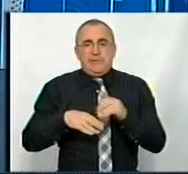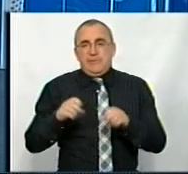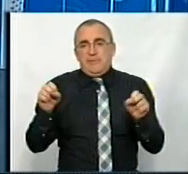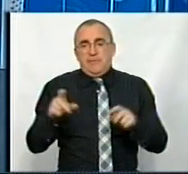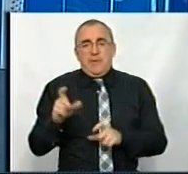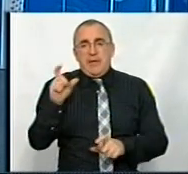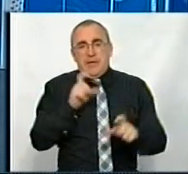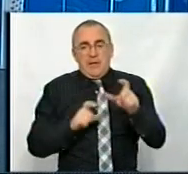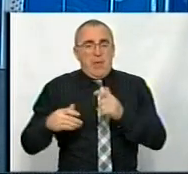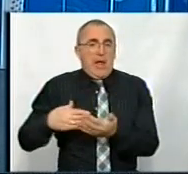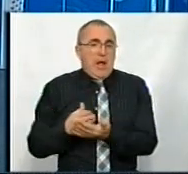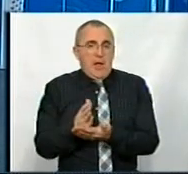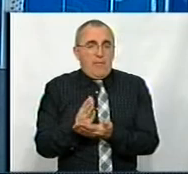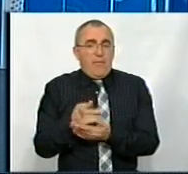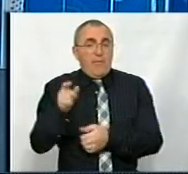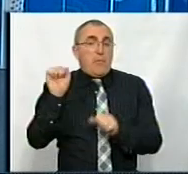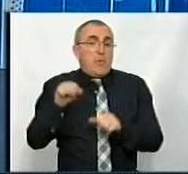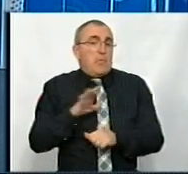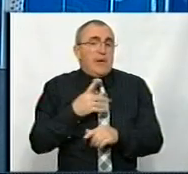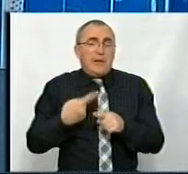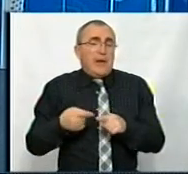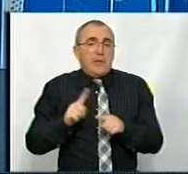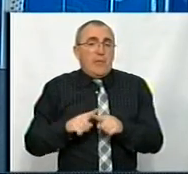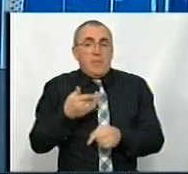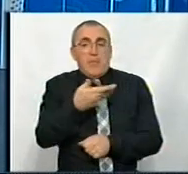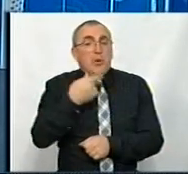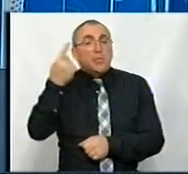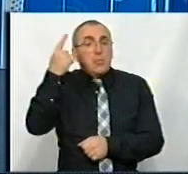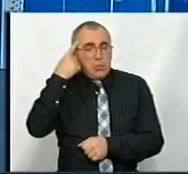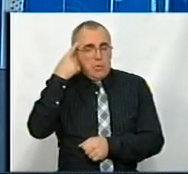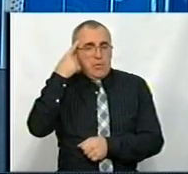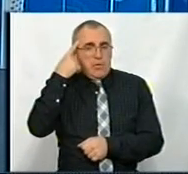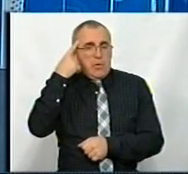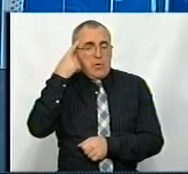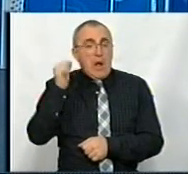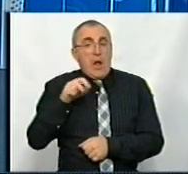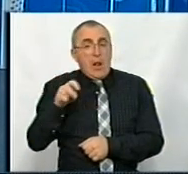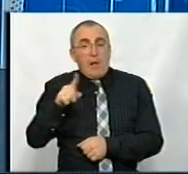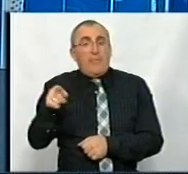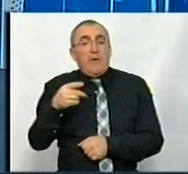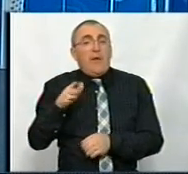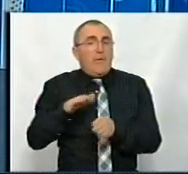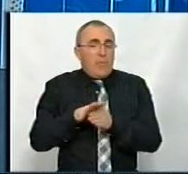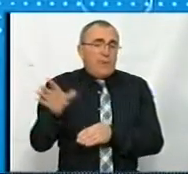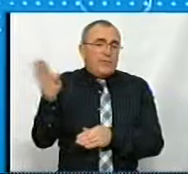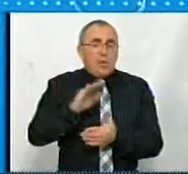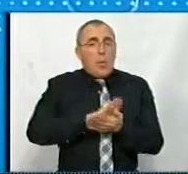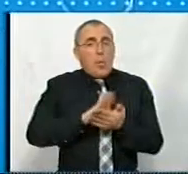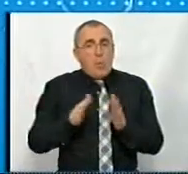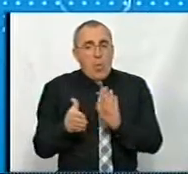не знаю, хіміна, географія, вона може бути не такою, як ми думаємо. Тобто, але вони виконали всі умови,